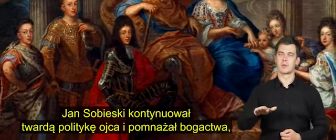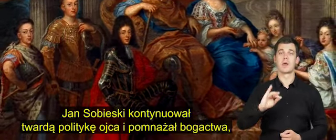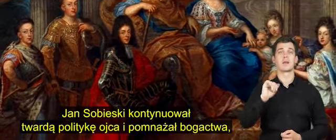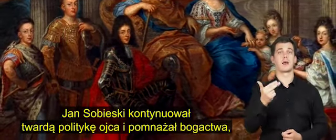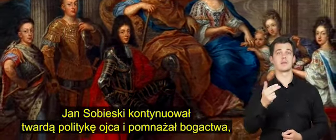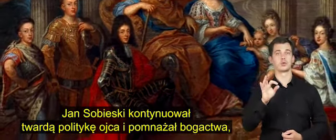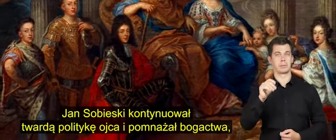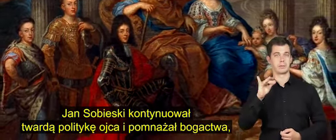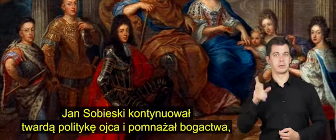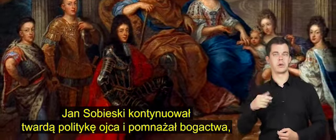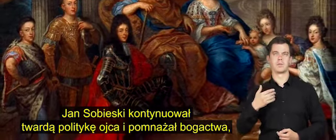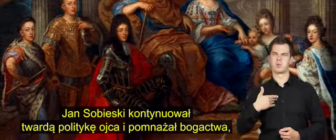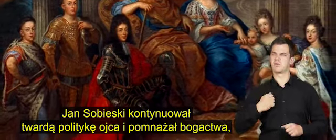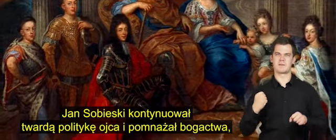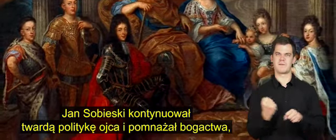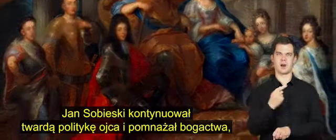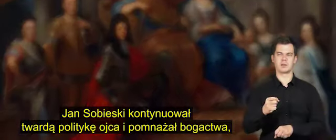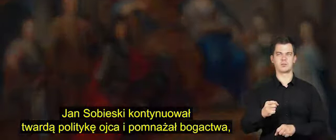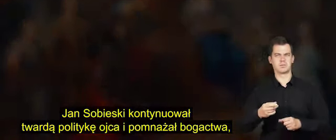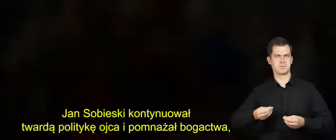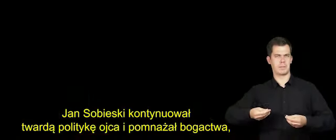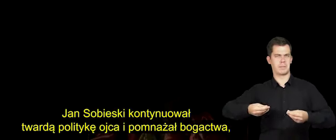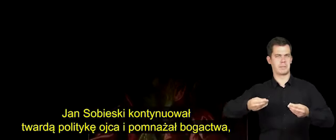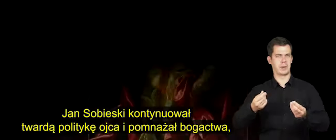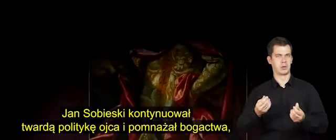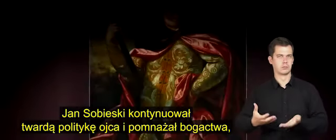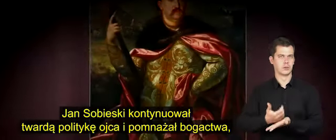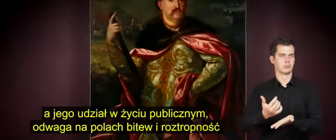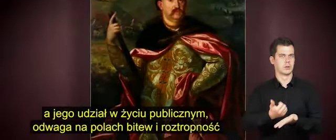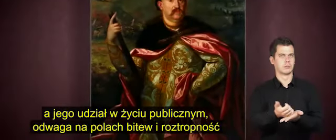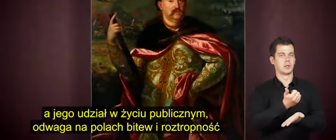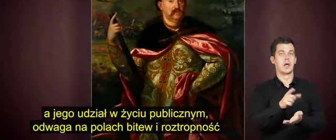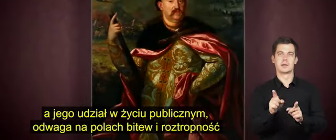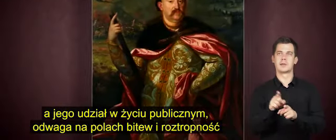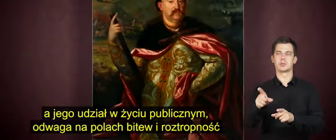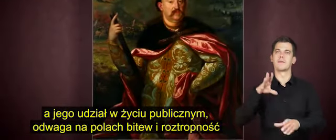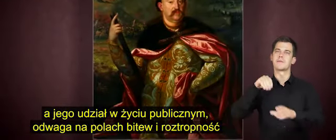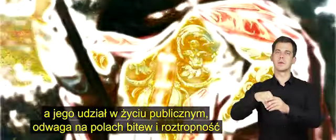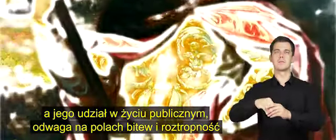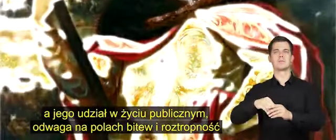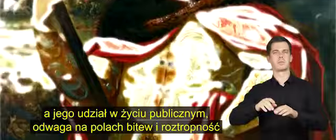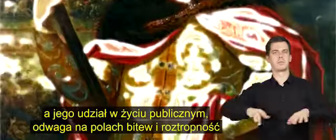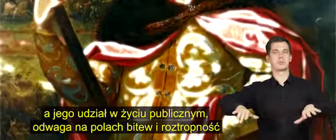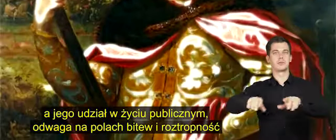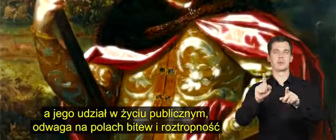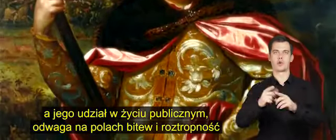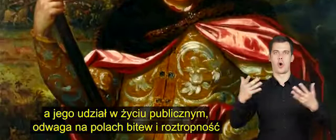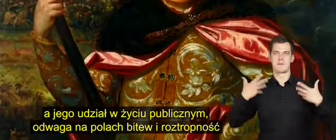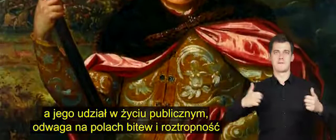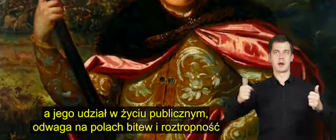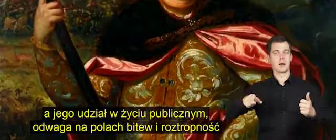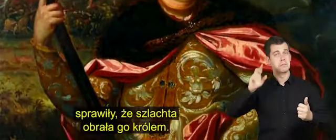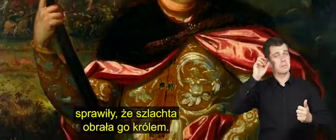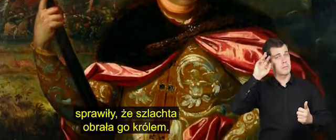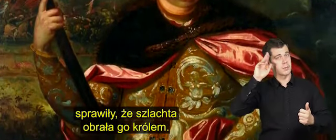Jan Sobieski kontynuował twardą politykę ojca i pomnażał bogactwa, a jego udział w życiu publicznym, odwaga na polach bitew i